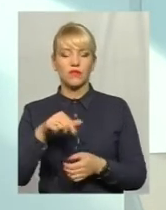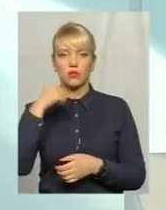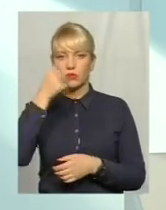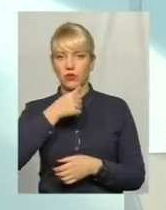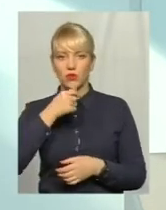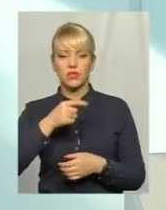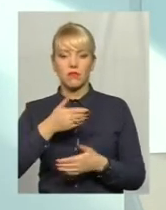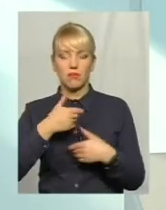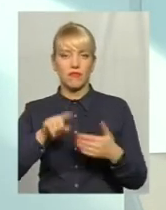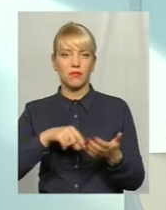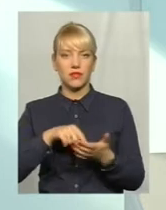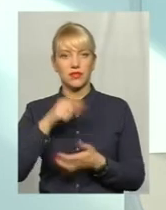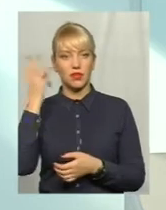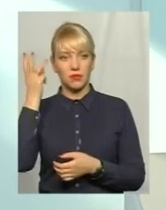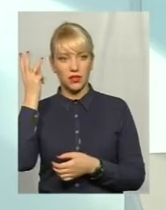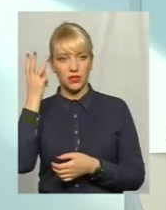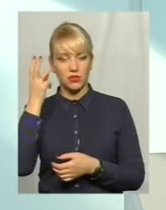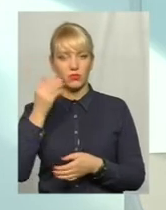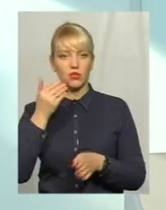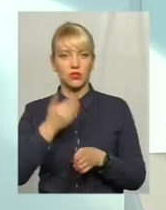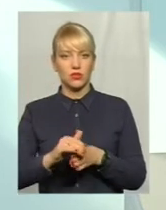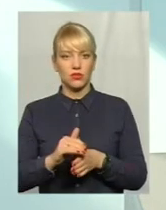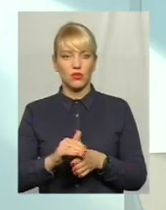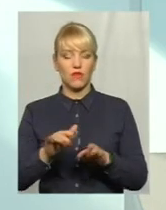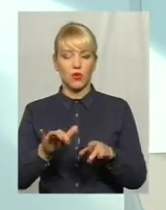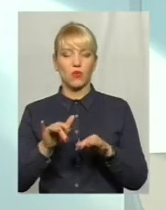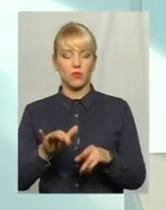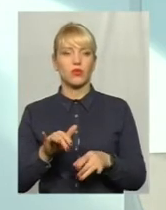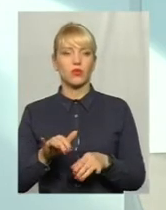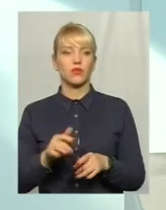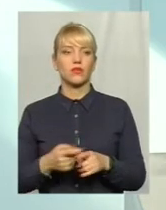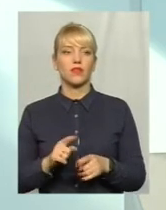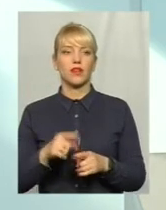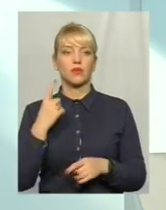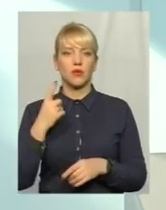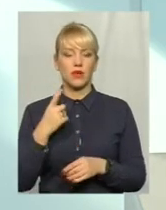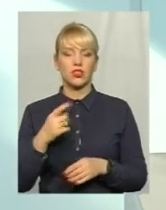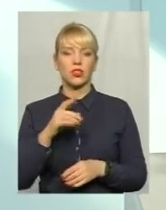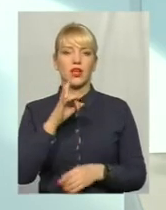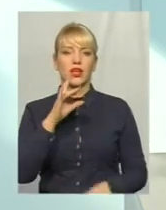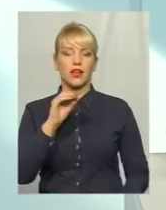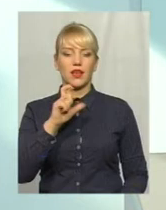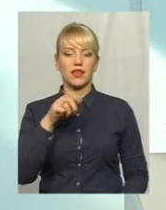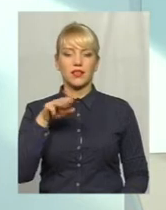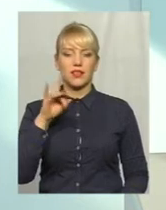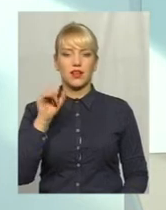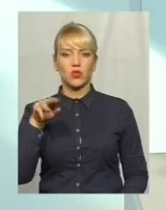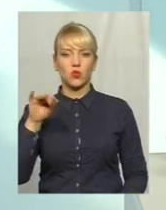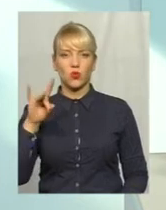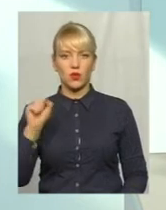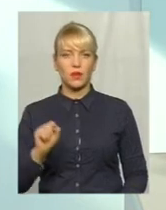місті Хмельницькому частково комп'ютеризували, по-перше, реєстратури, кабінети